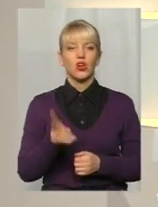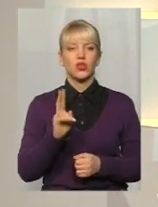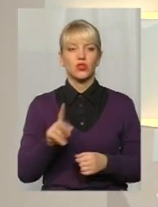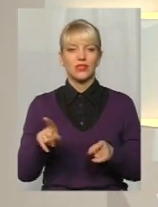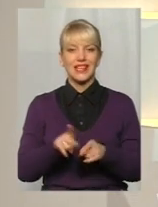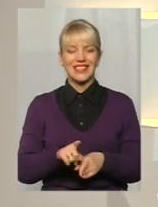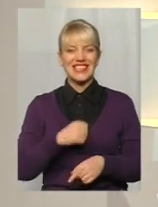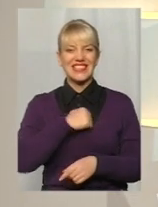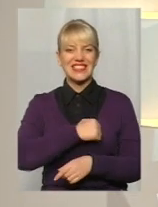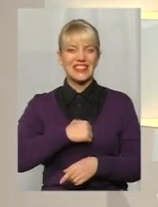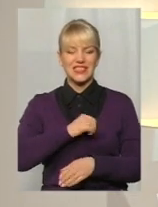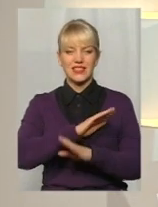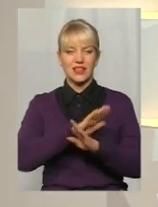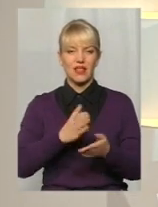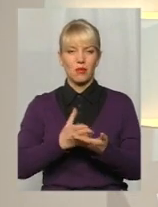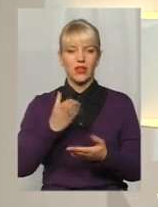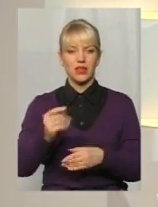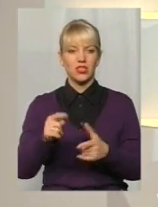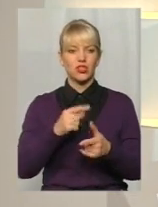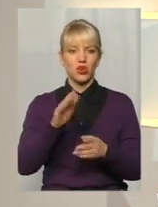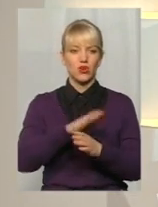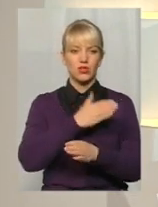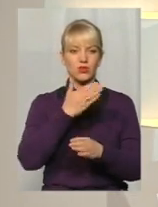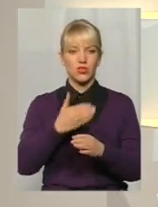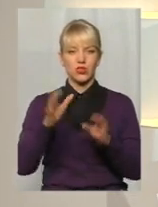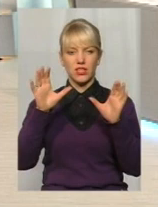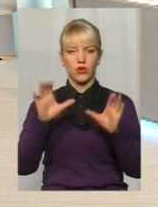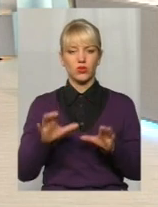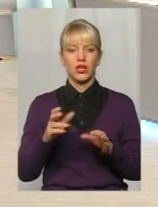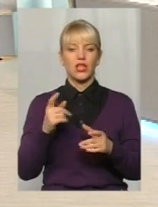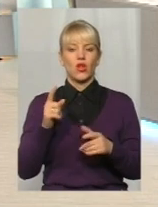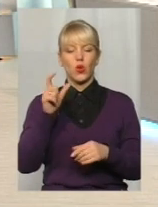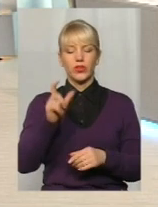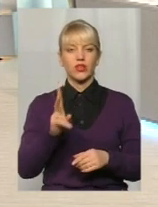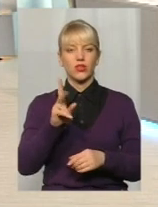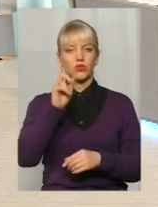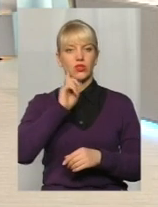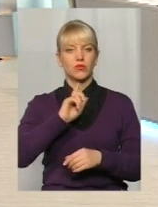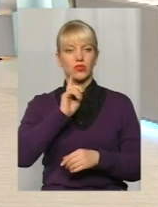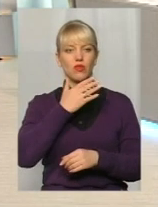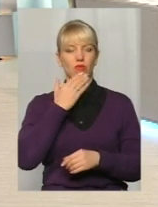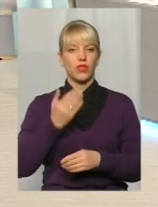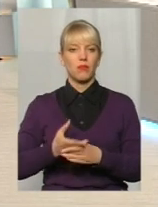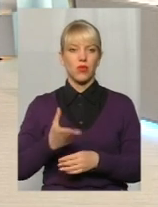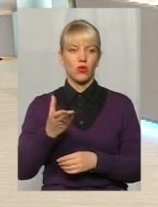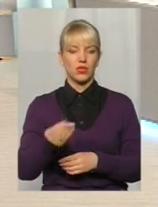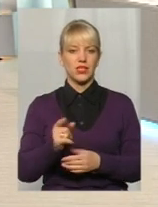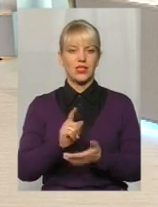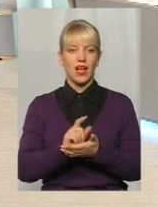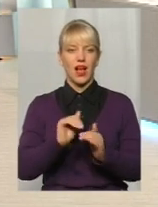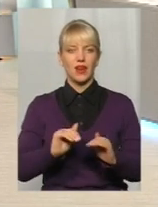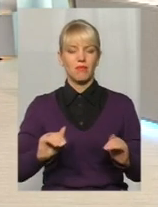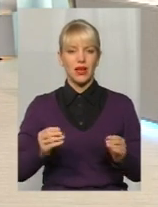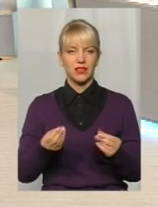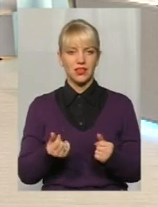злісний неплатник? Чи розмежовує закон людину, яка тимчасово не платить аліменти, не